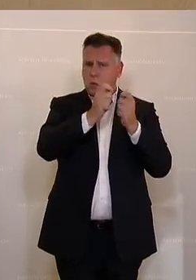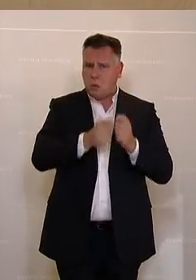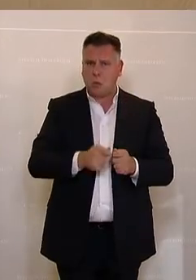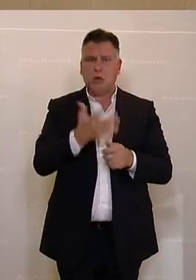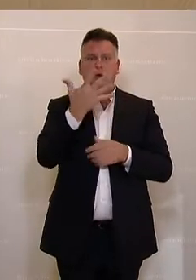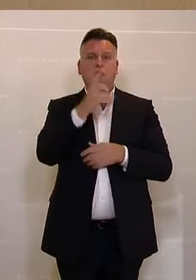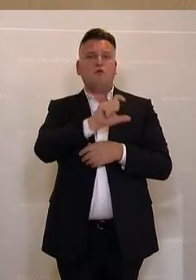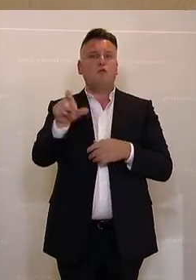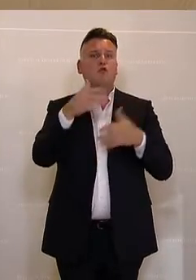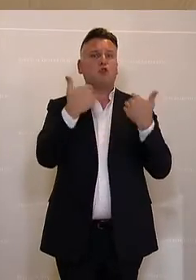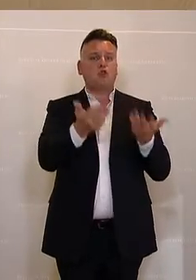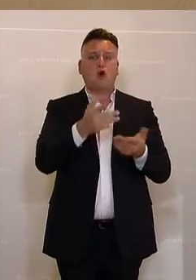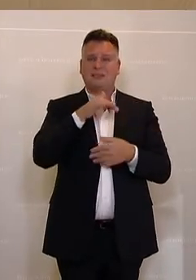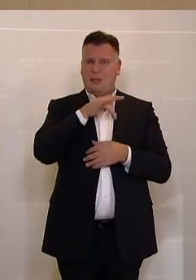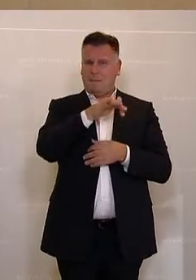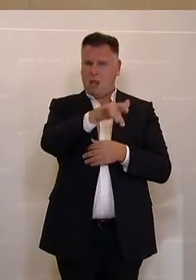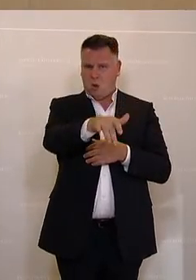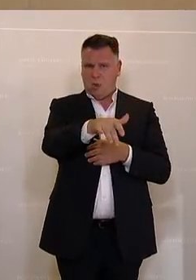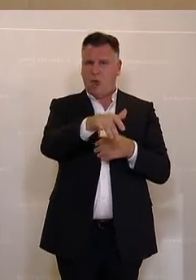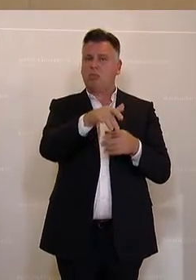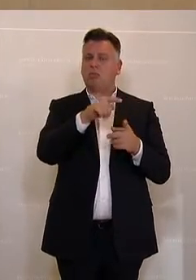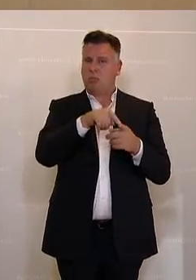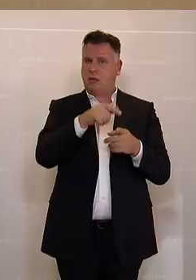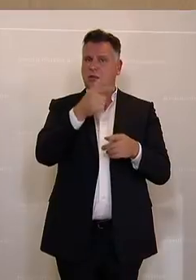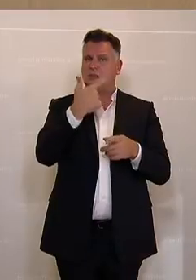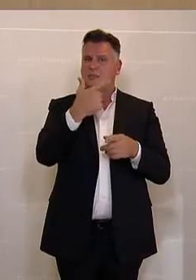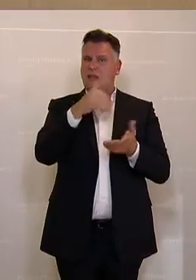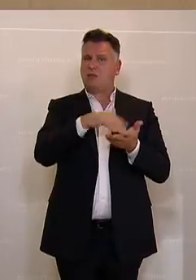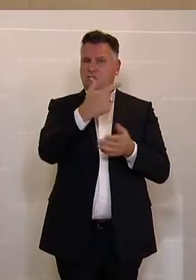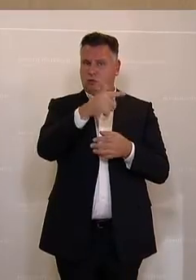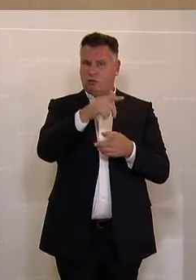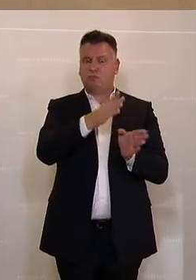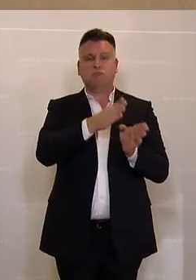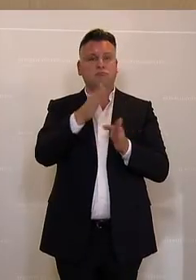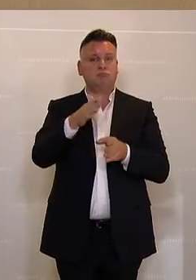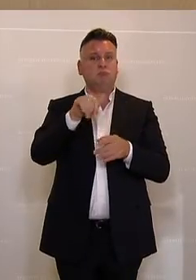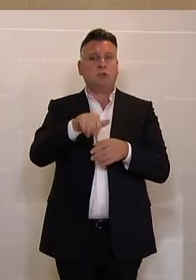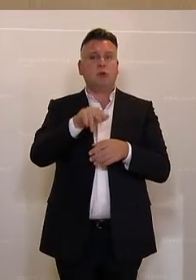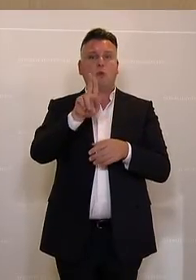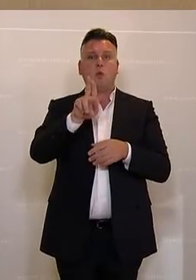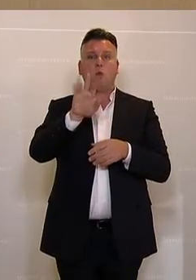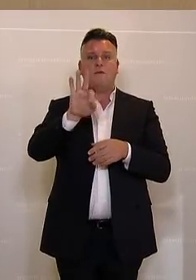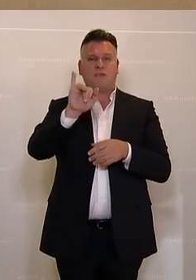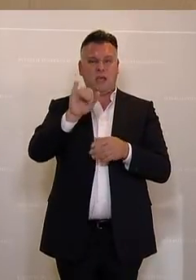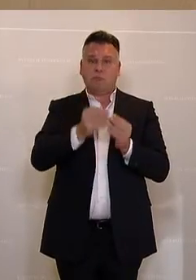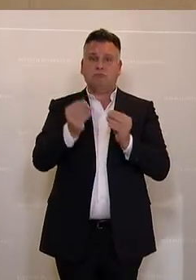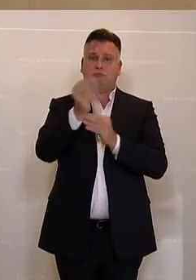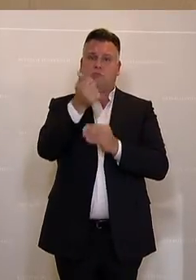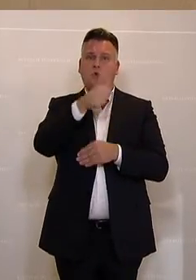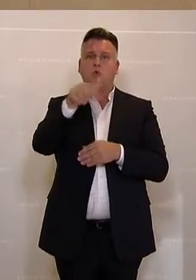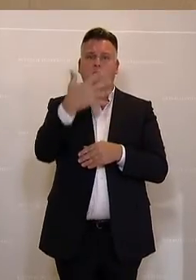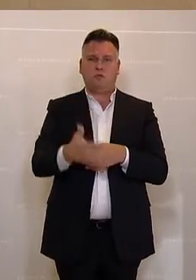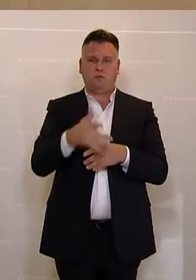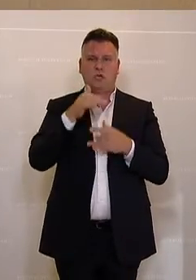590 Millionen, die hier in die Hand genommen werden, 2022. Wir erhöhen die Mittel der UFI auf 150 Millionen.